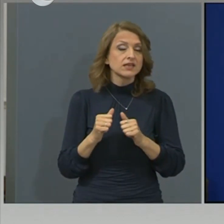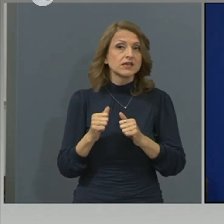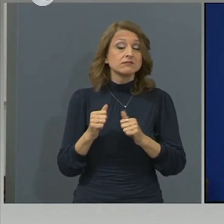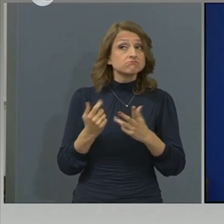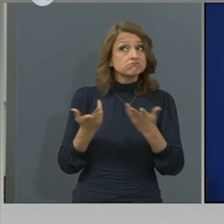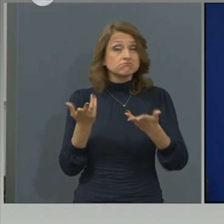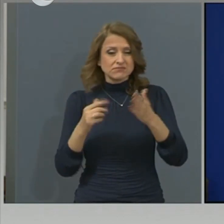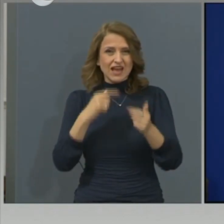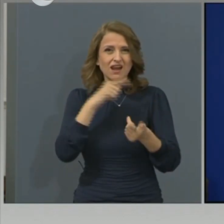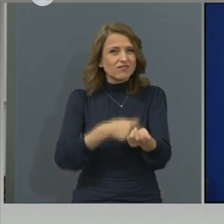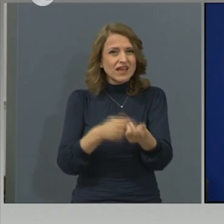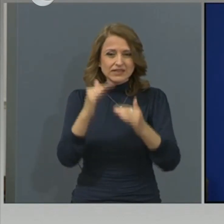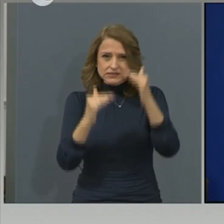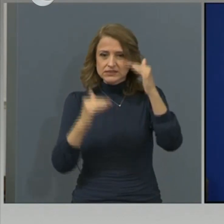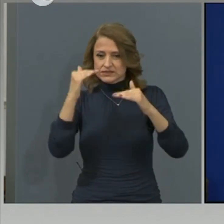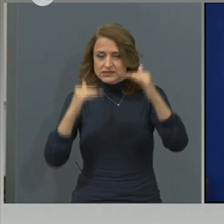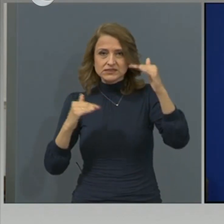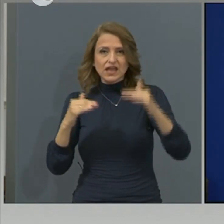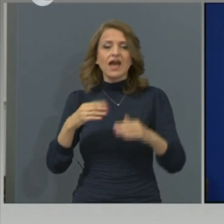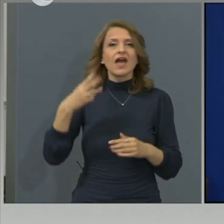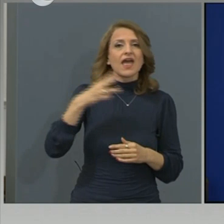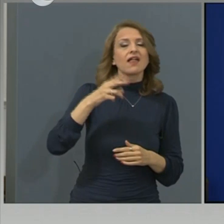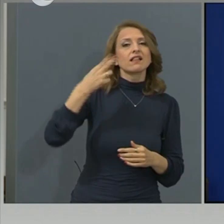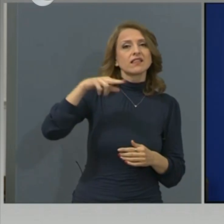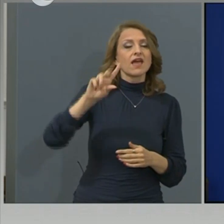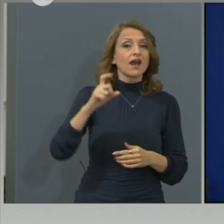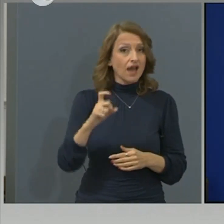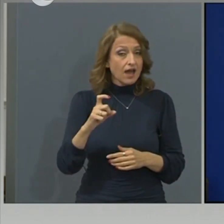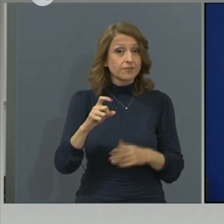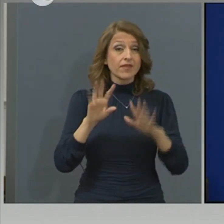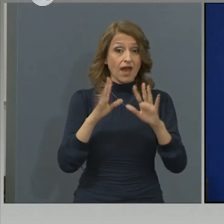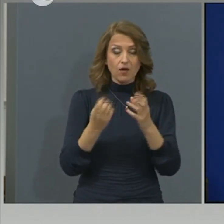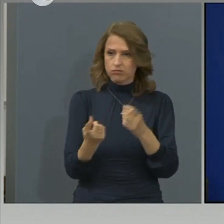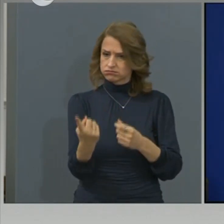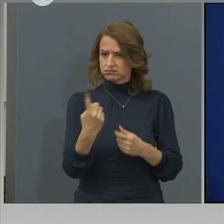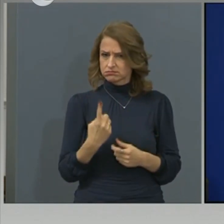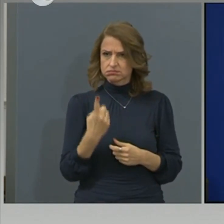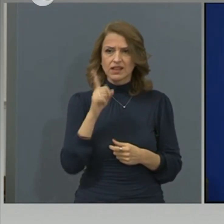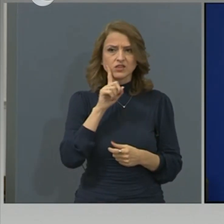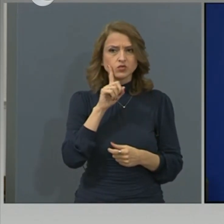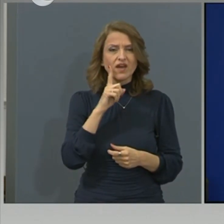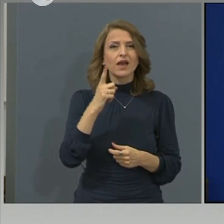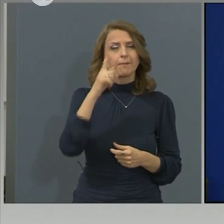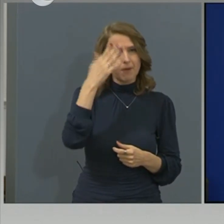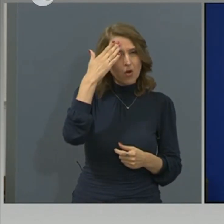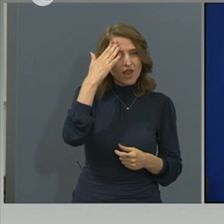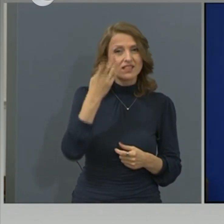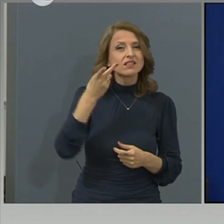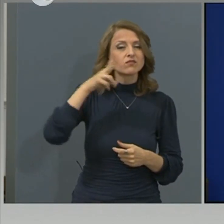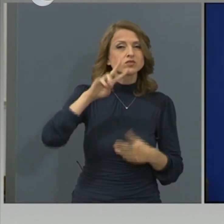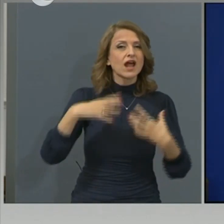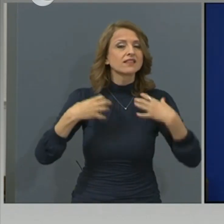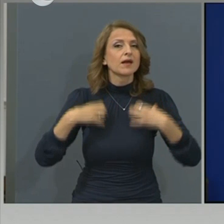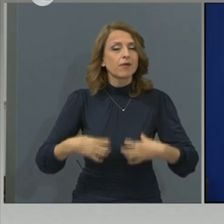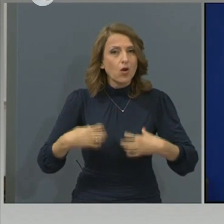много високи стоимости на фиритина и ЛДХ. И така, ако ни се появи болен с двустранна бронхопневмония, с